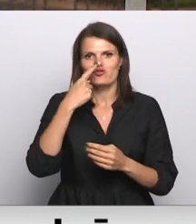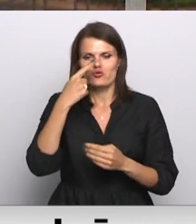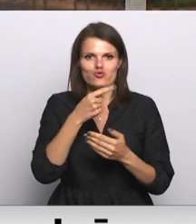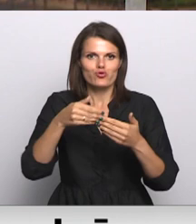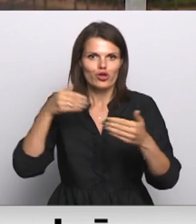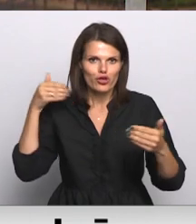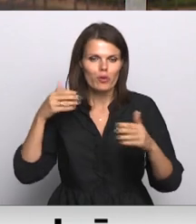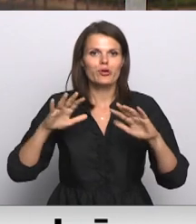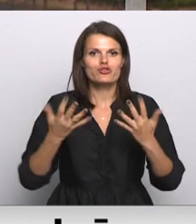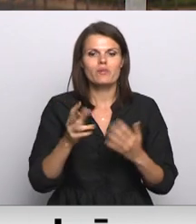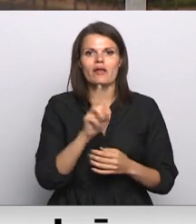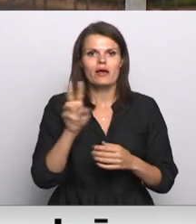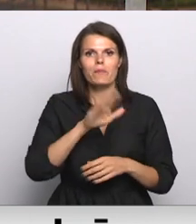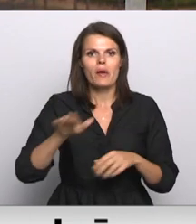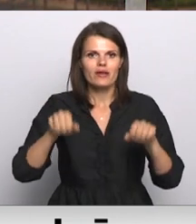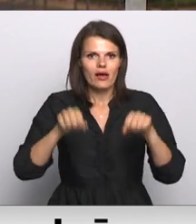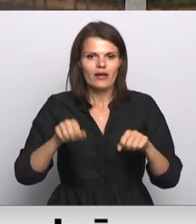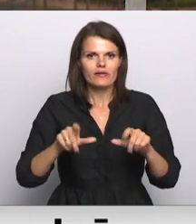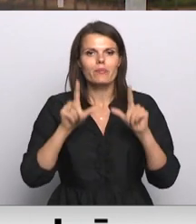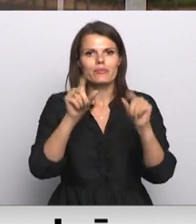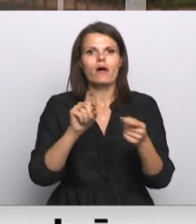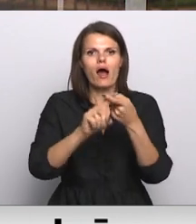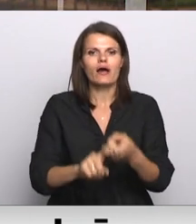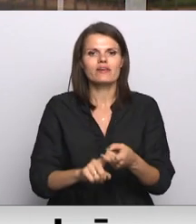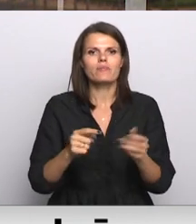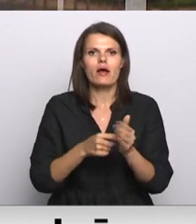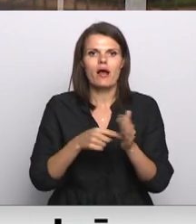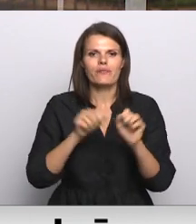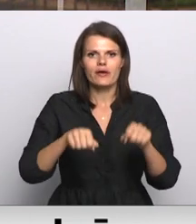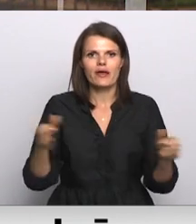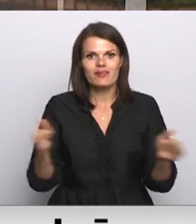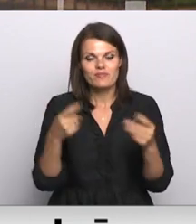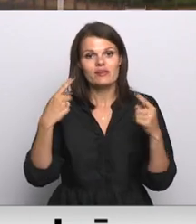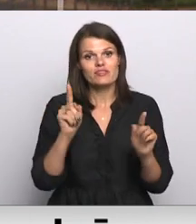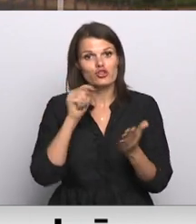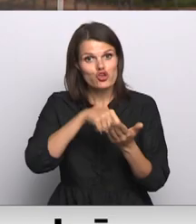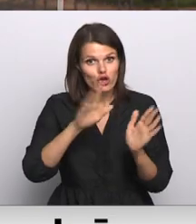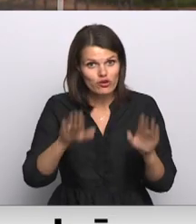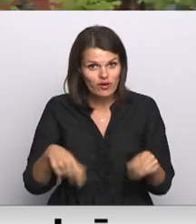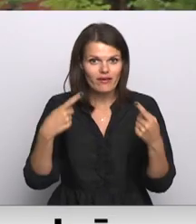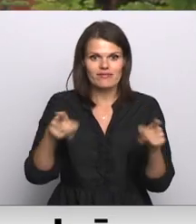Savukārt pasažieriem ar bērnu ratiem iespēja braukt atkarīgi no ratu lielumu. Daži tiek iekšā, daži ne.